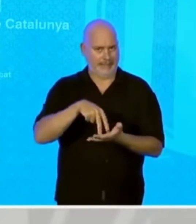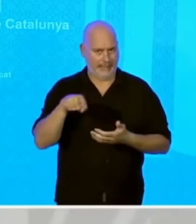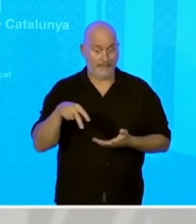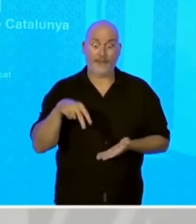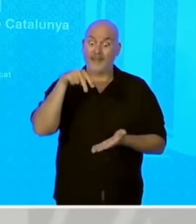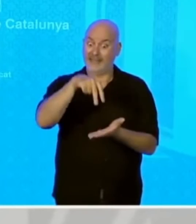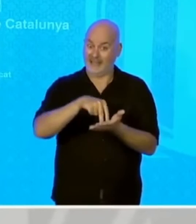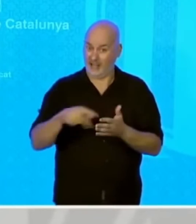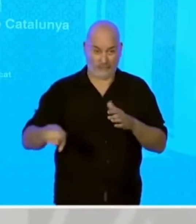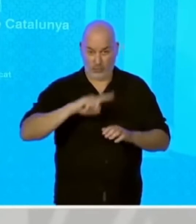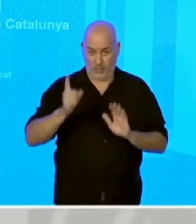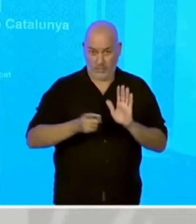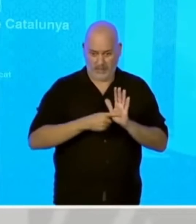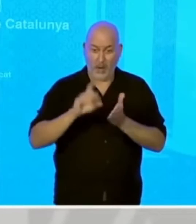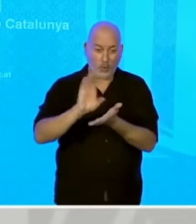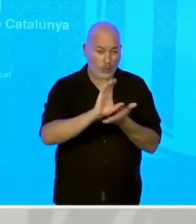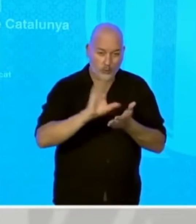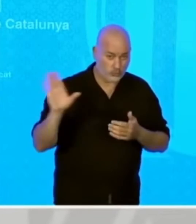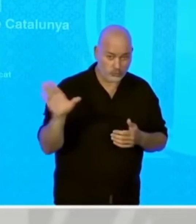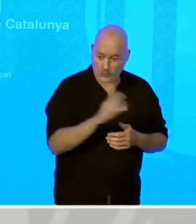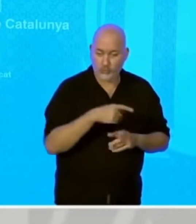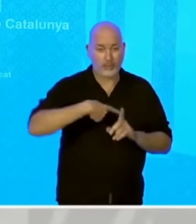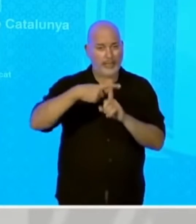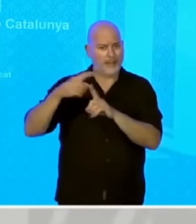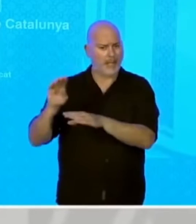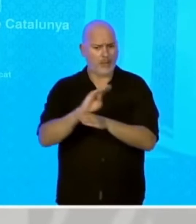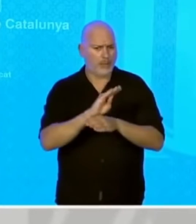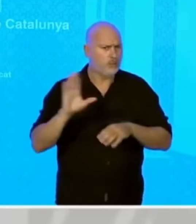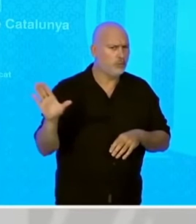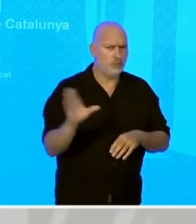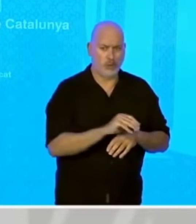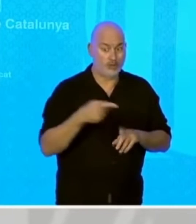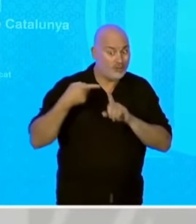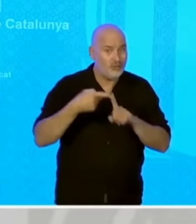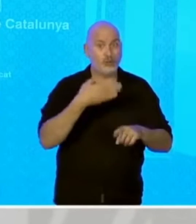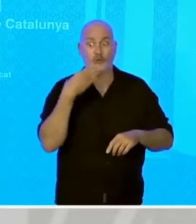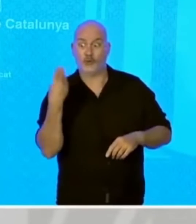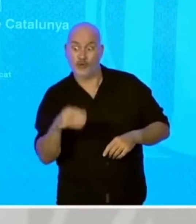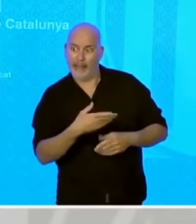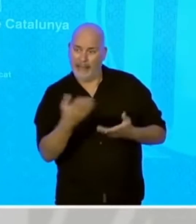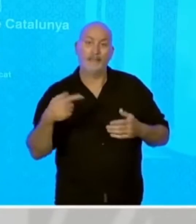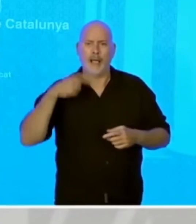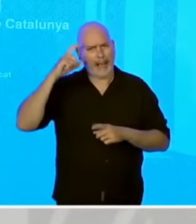Presencialitat al 100% en tots els cursos i en tots els nivells educatius per tal que els infants i els joves vagin cada dia a l'escola.